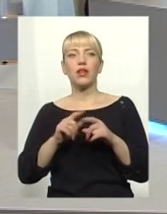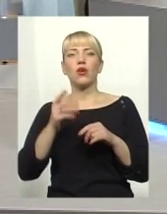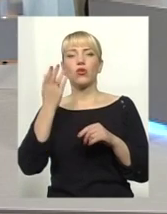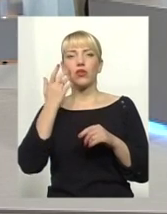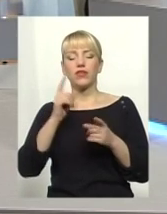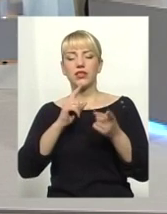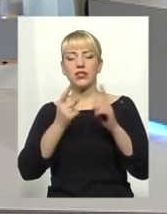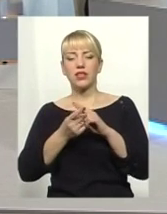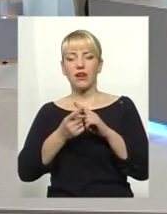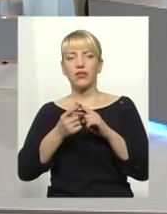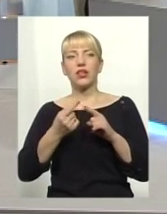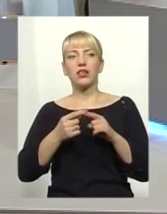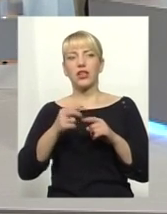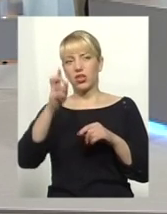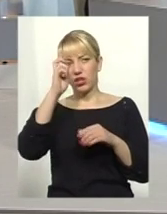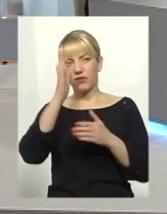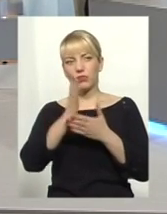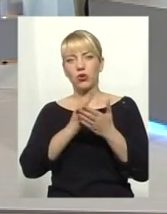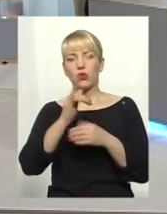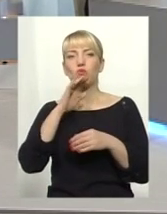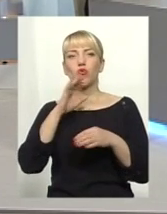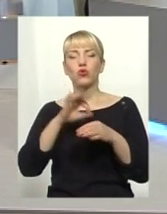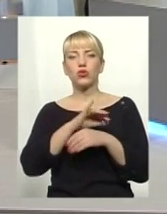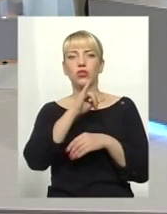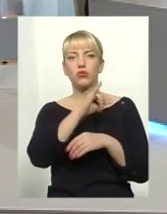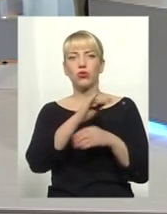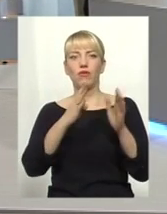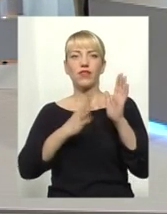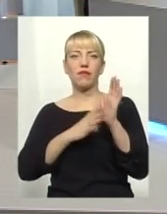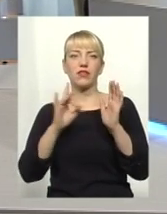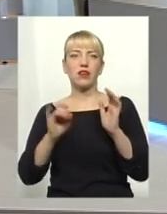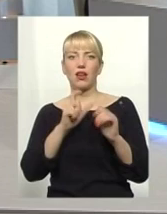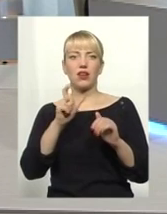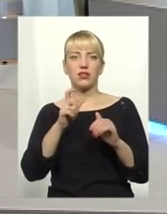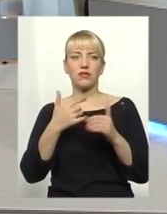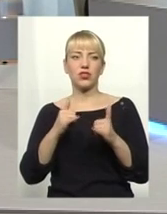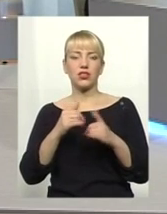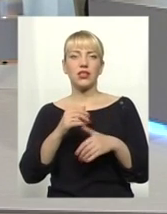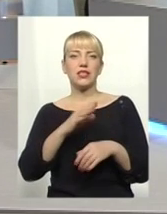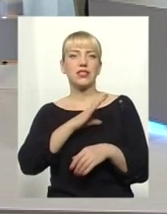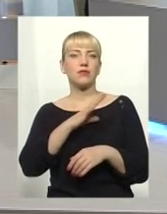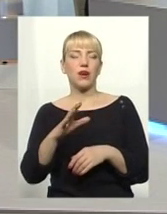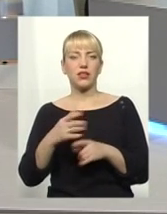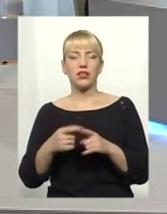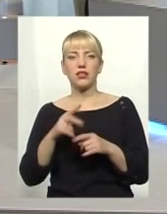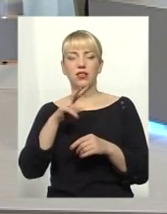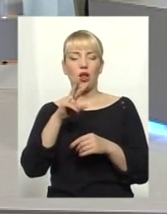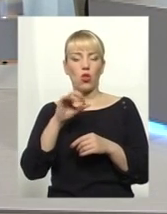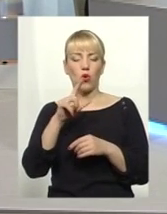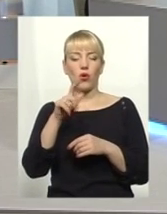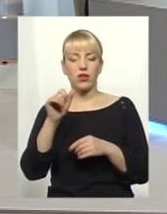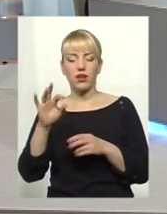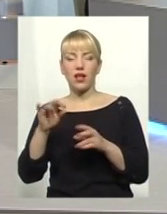службонцем, то дружина в нього в 9 разів збагатилася. Тобто, логіка якось так прослідковується. В принципі, це